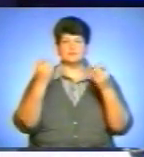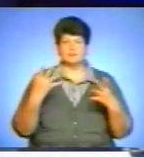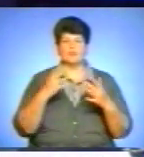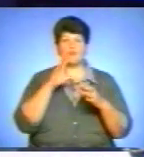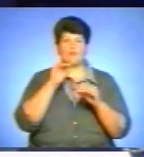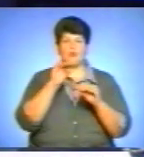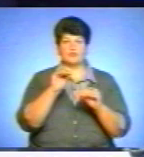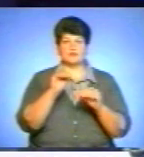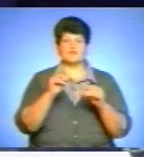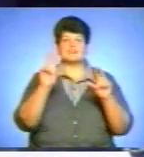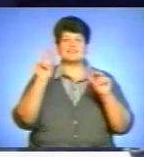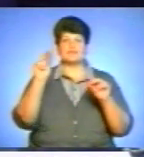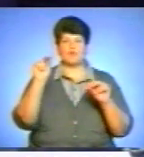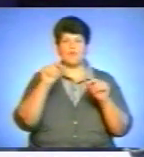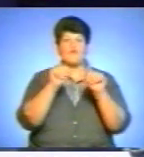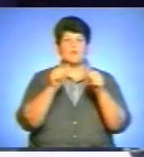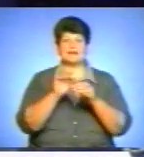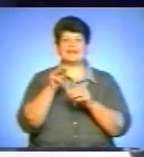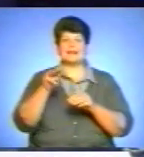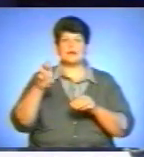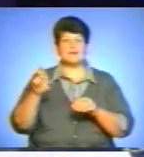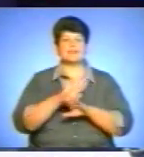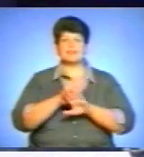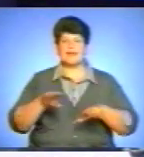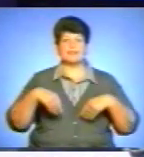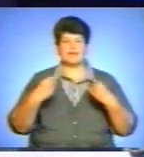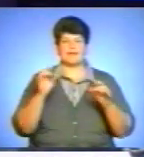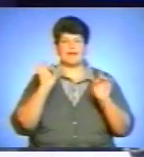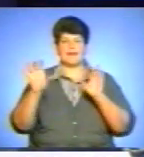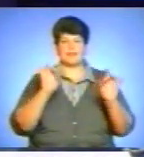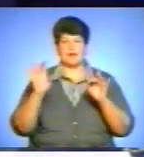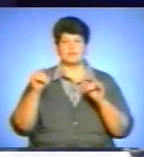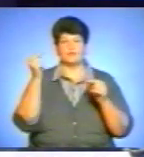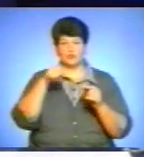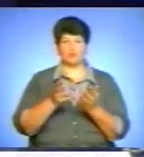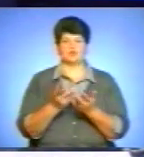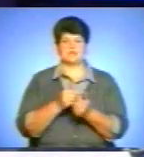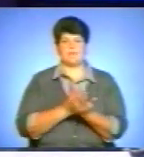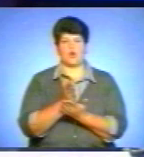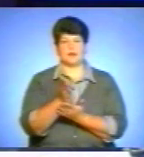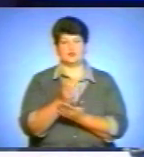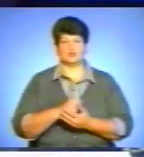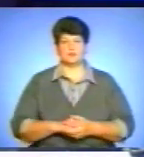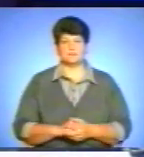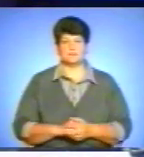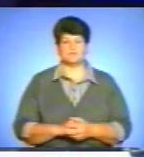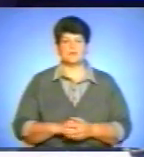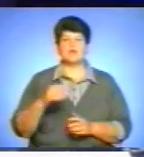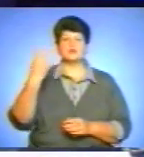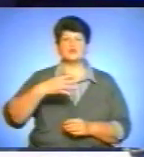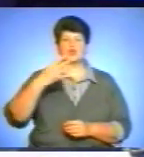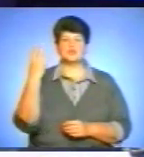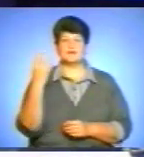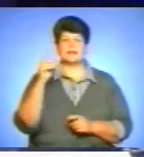У цифровому форматі ТТБ не надає жодної реклами, в тому числі й політичної. 44-та